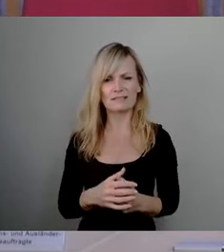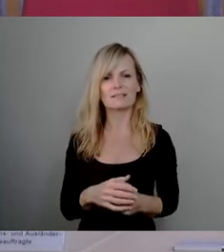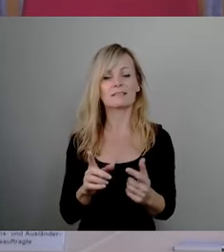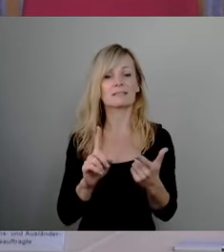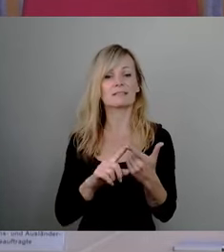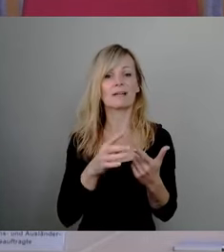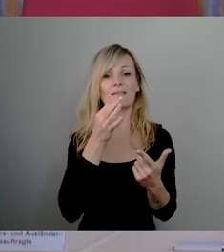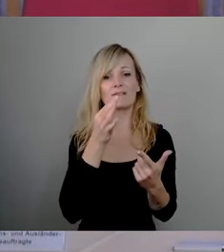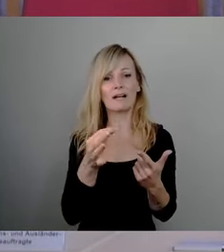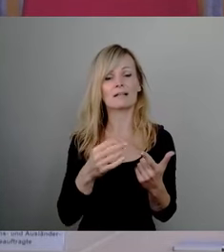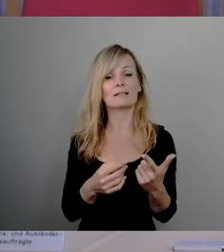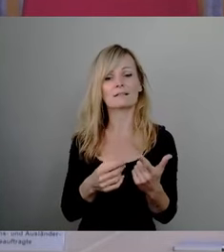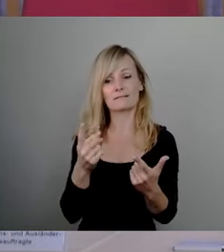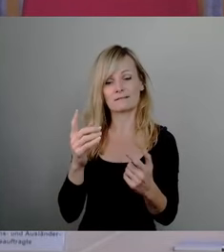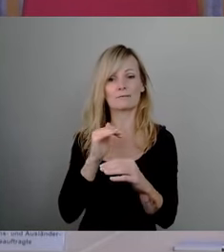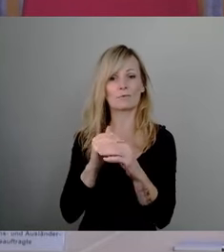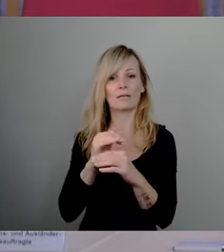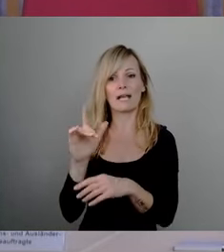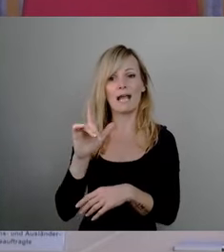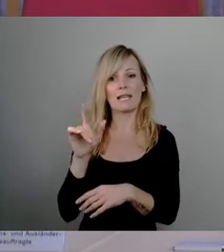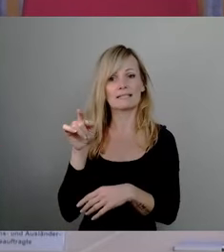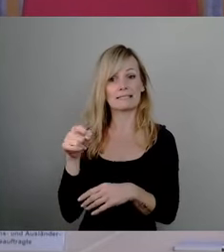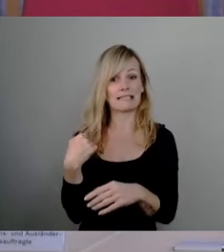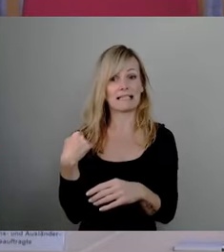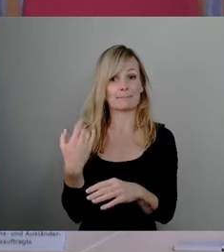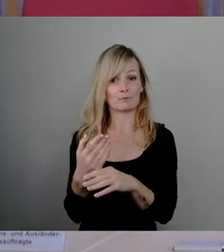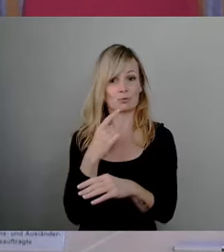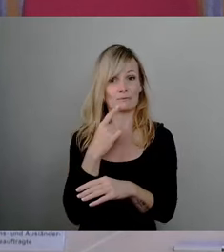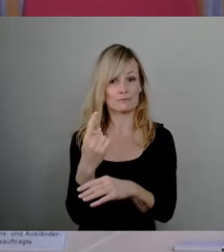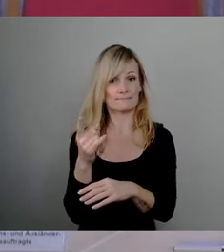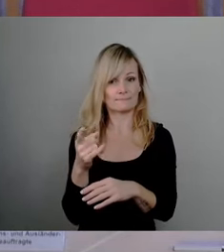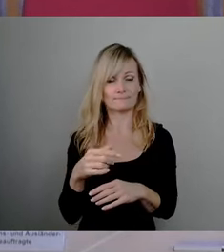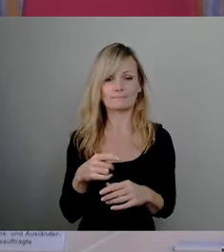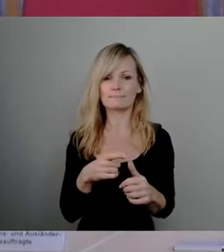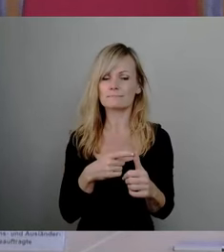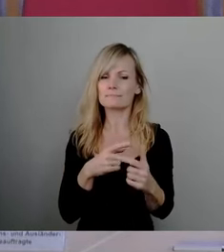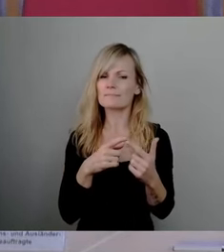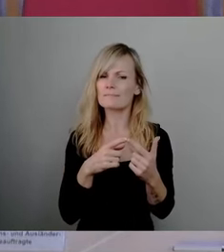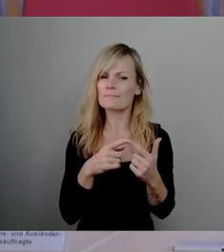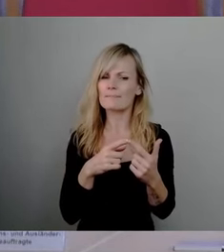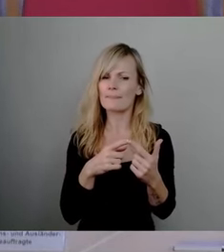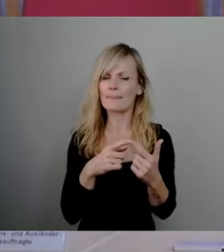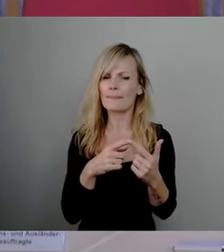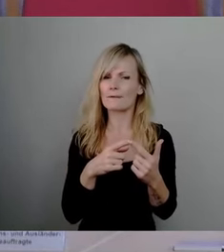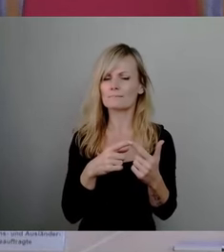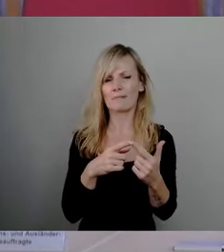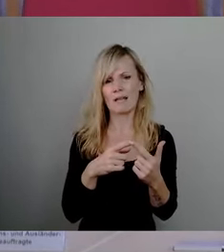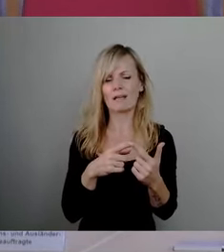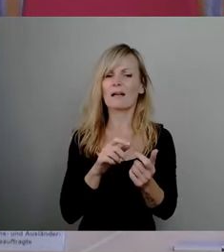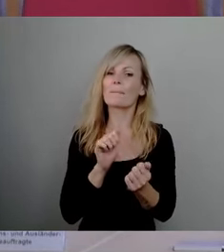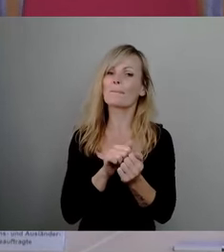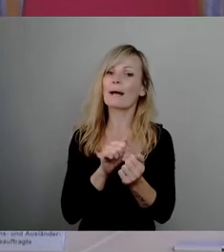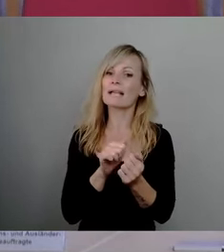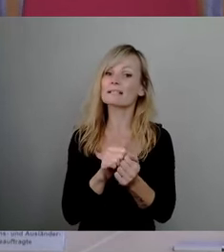weit an das, was der Kollege Lazinski gesprochen hat an. Es sind ja gravierende Vorwürfe, die da in der Presse von zwei großen